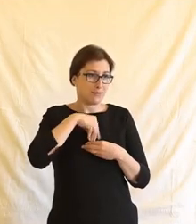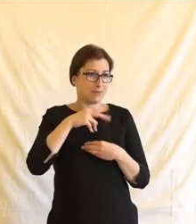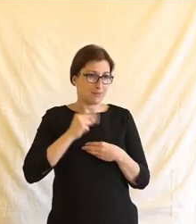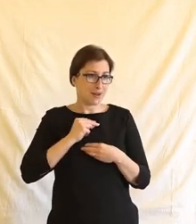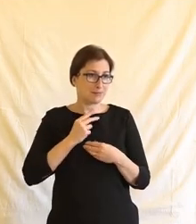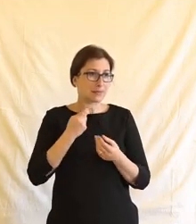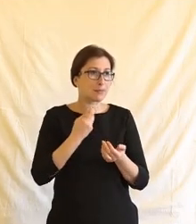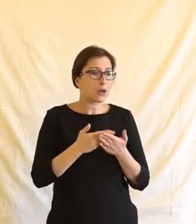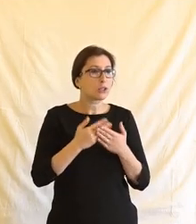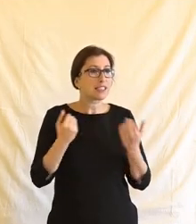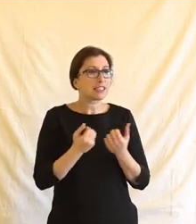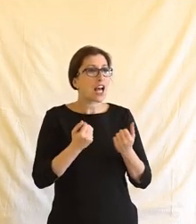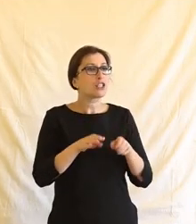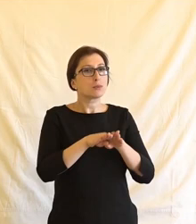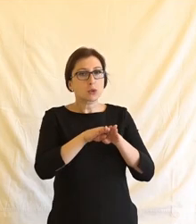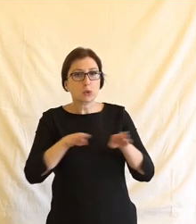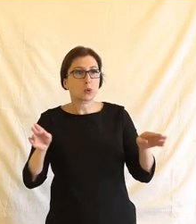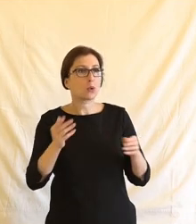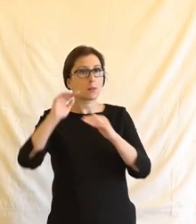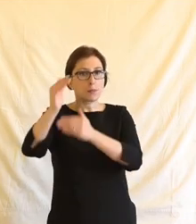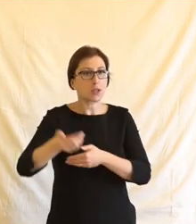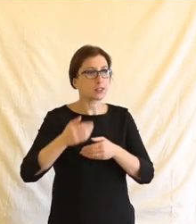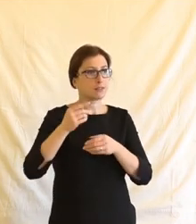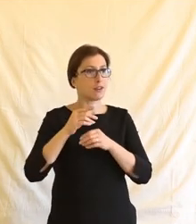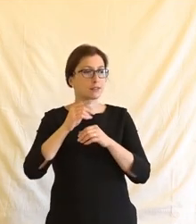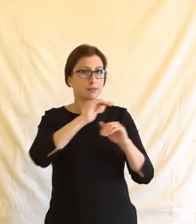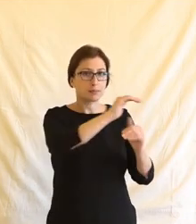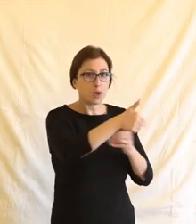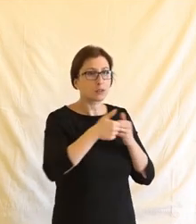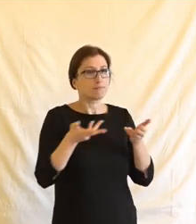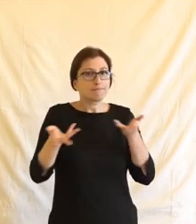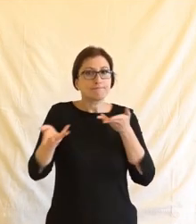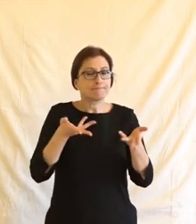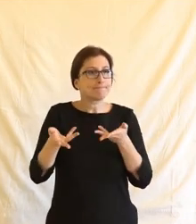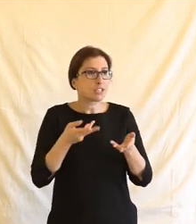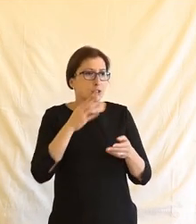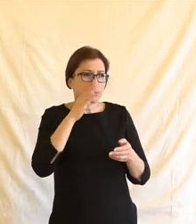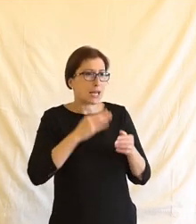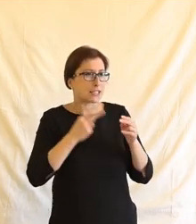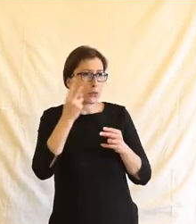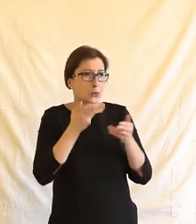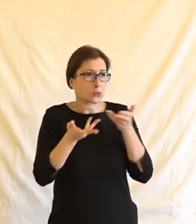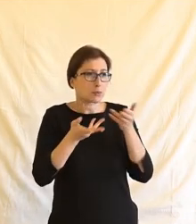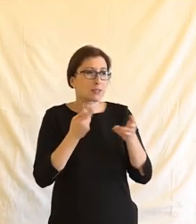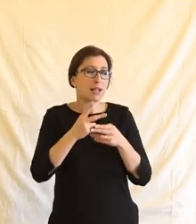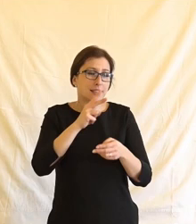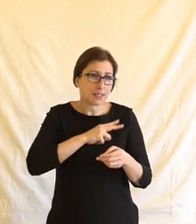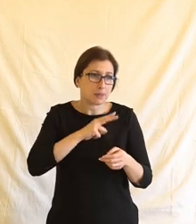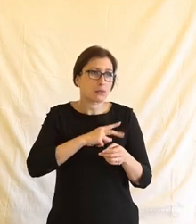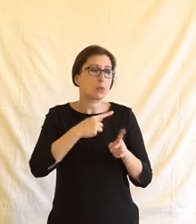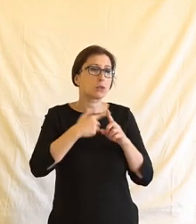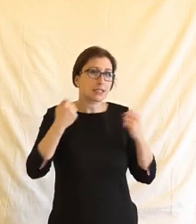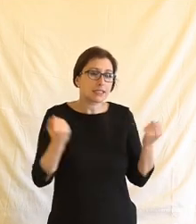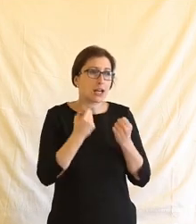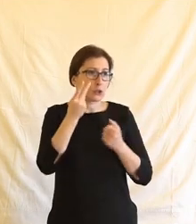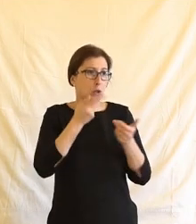snaží mi posadit ty strany k jednomu stolu a je to opravdu někdy náročné si porozumět, takže myslím, že vlastně ta trpělivost a ta snaha o porozumění